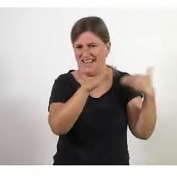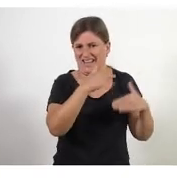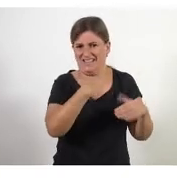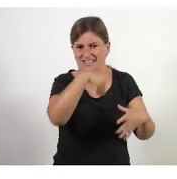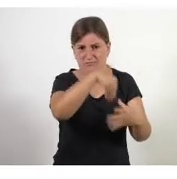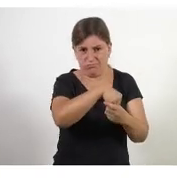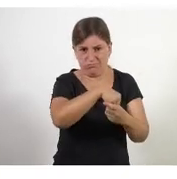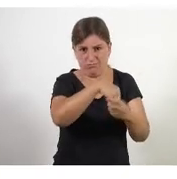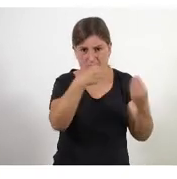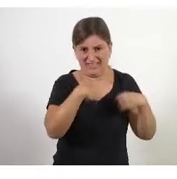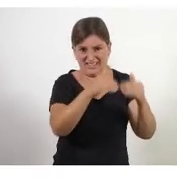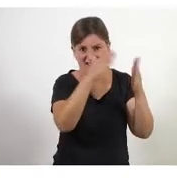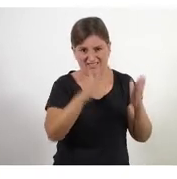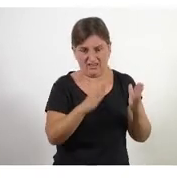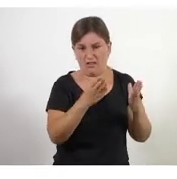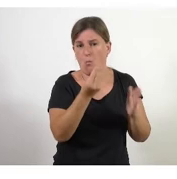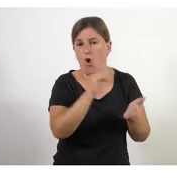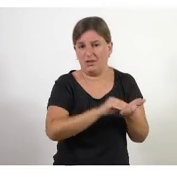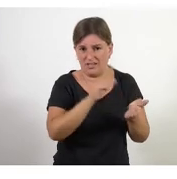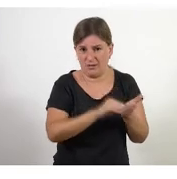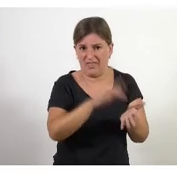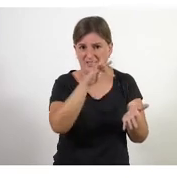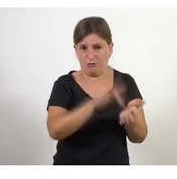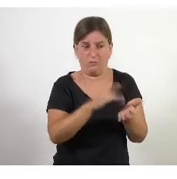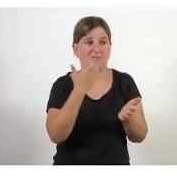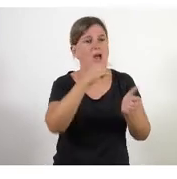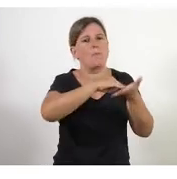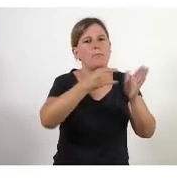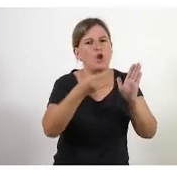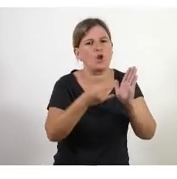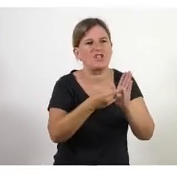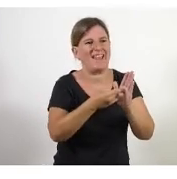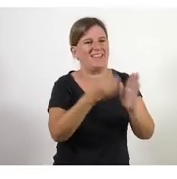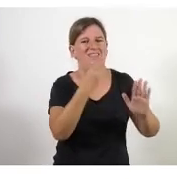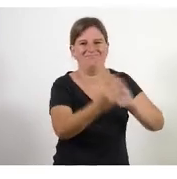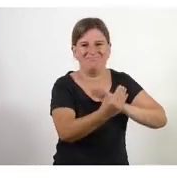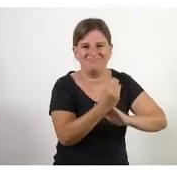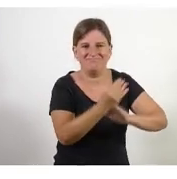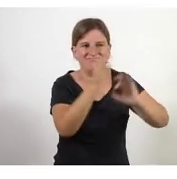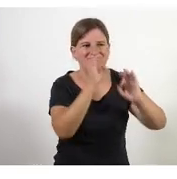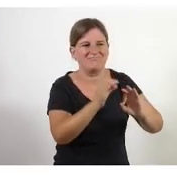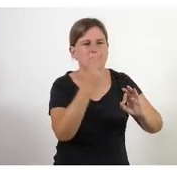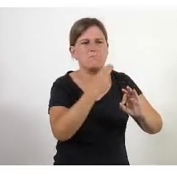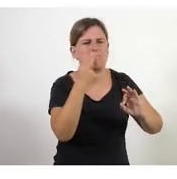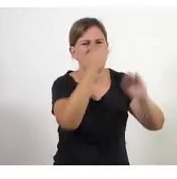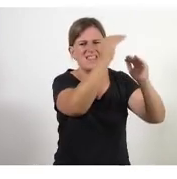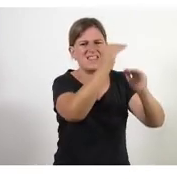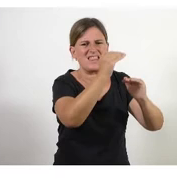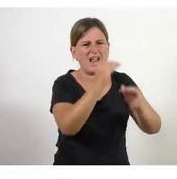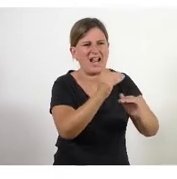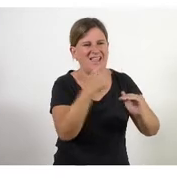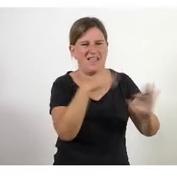allà a Dama de tindre un projecte amb una financiació i totalment tancat i amb una